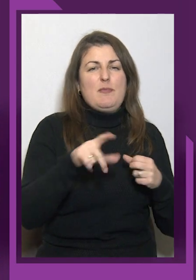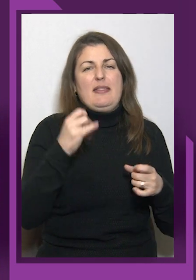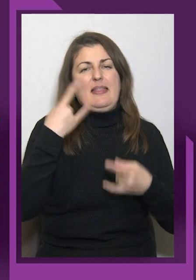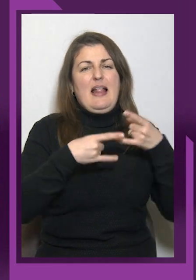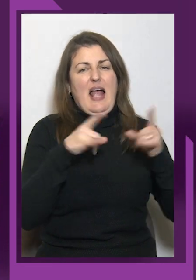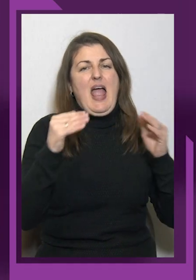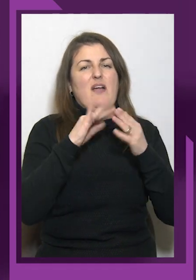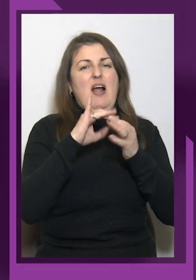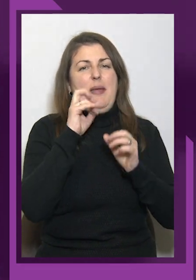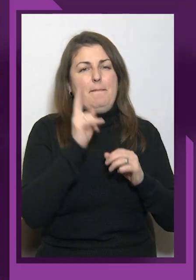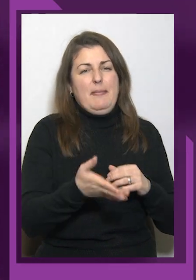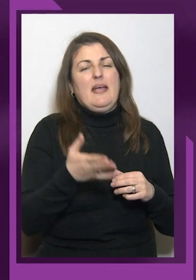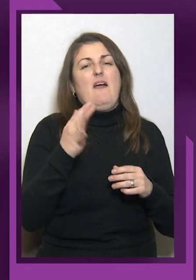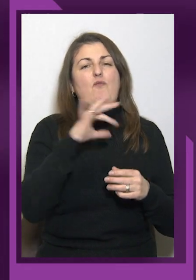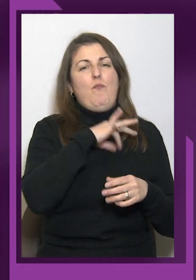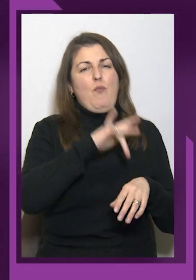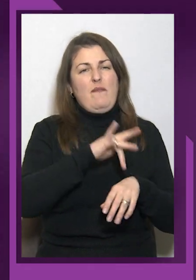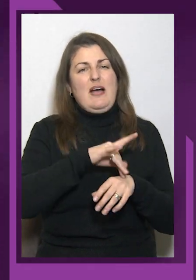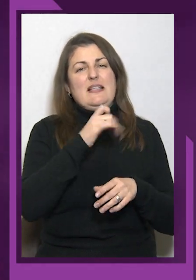Україна перемагає і переможе.